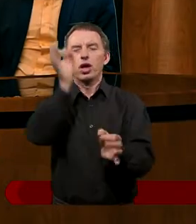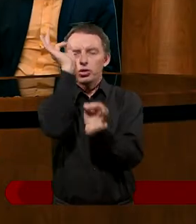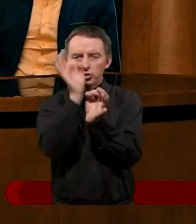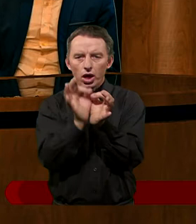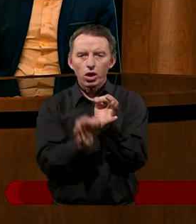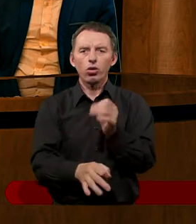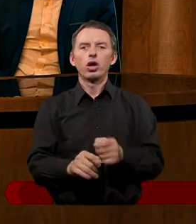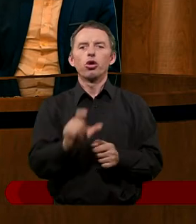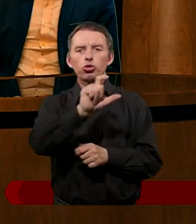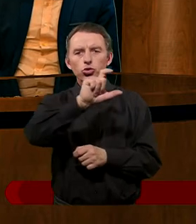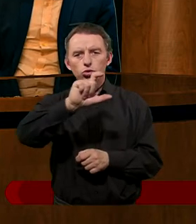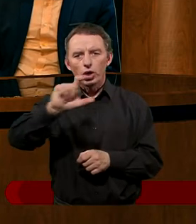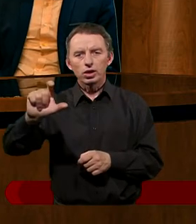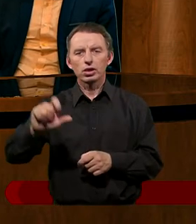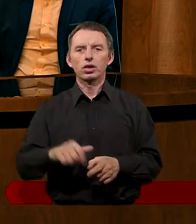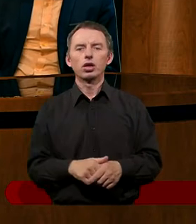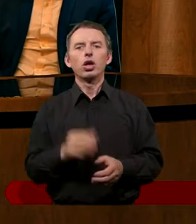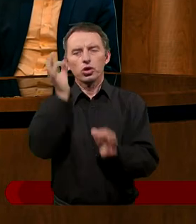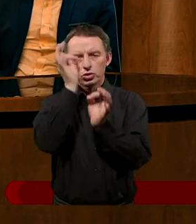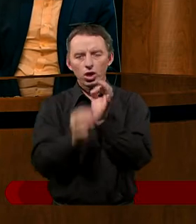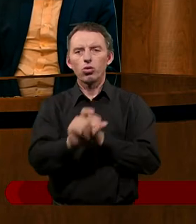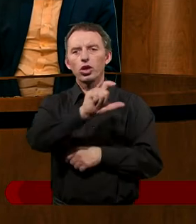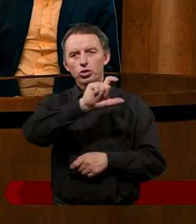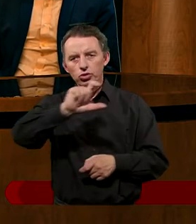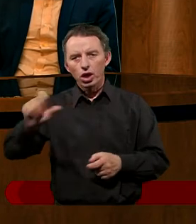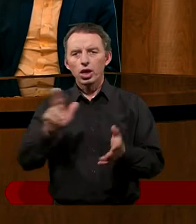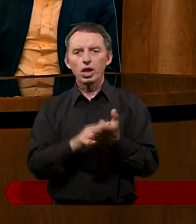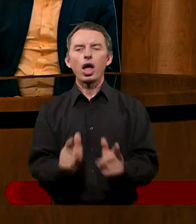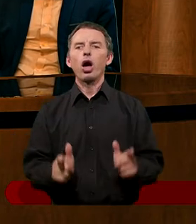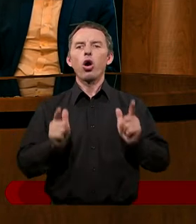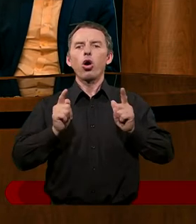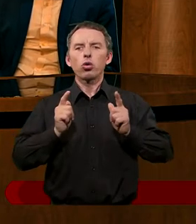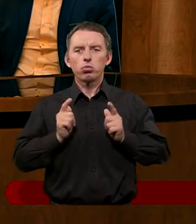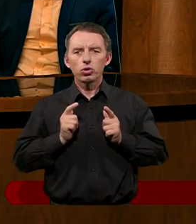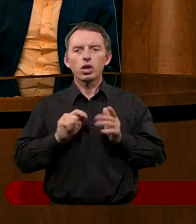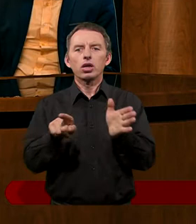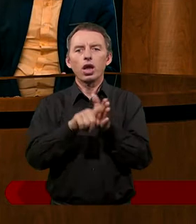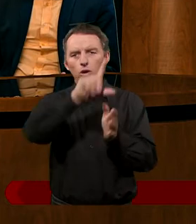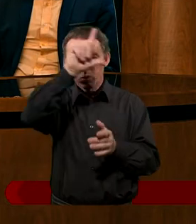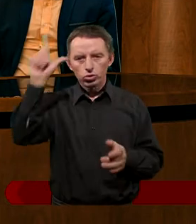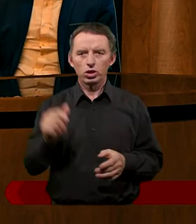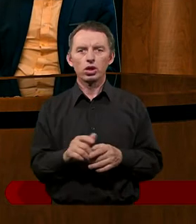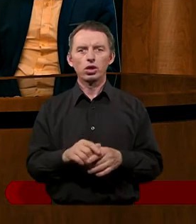Szczególny czas. Szczególny czas na odpoczynek i na relacje.